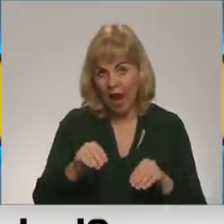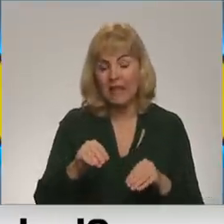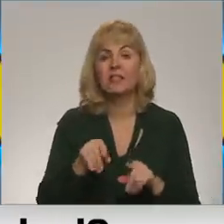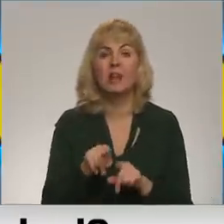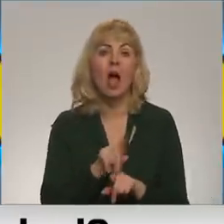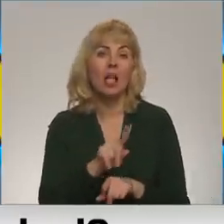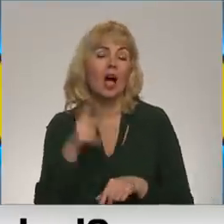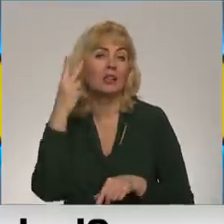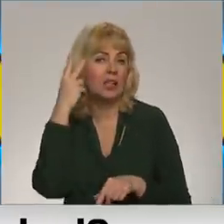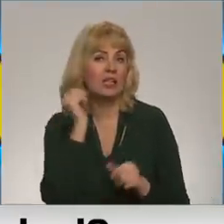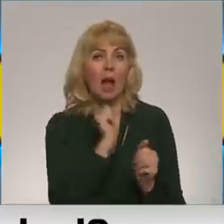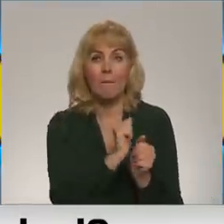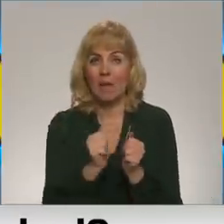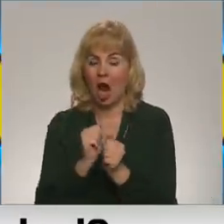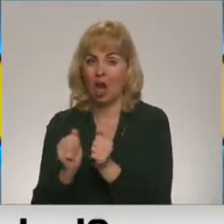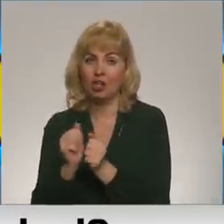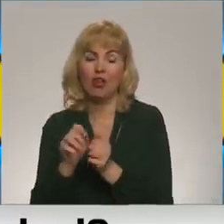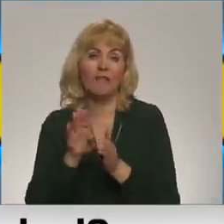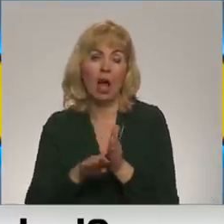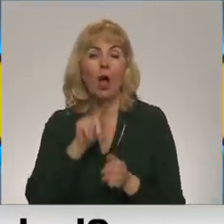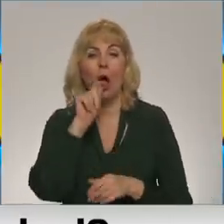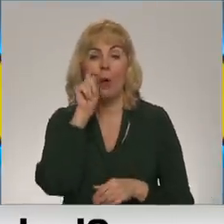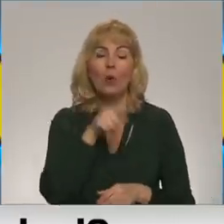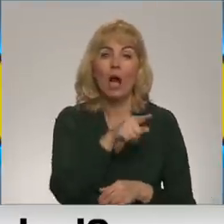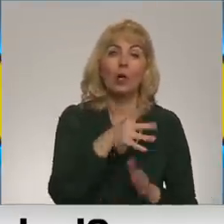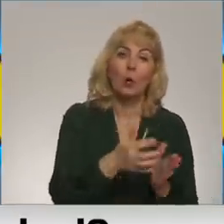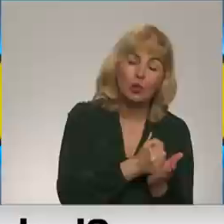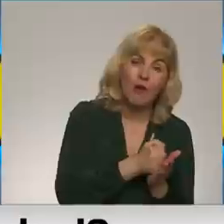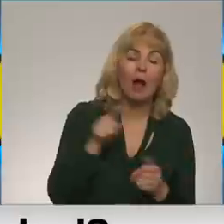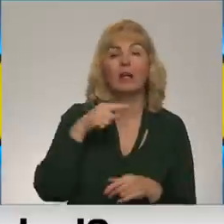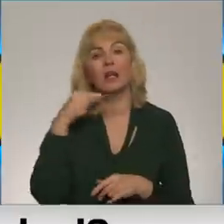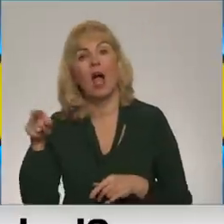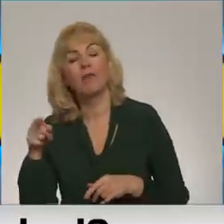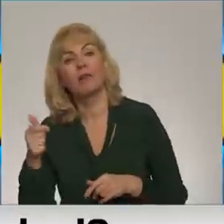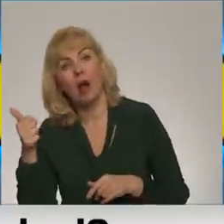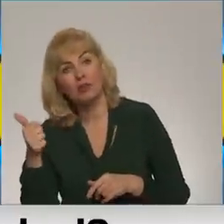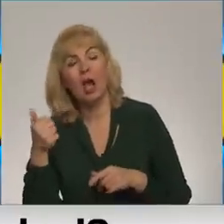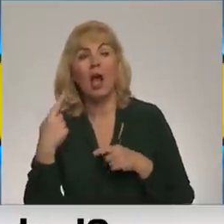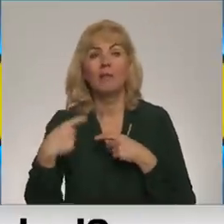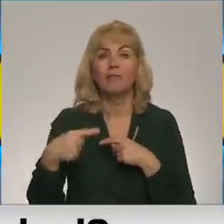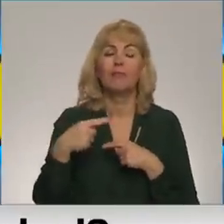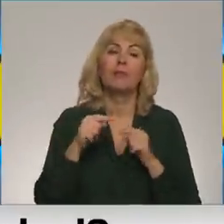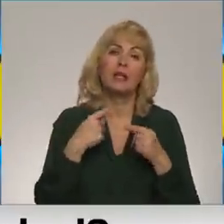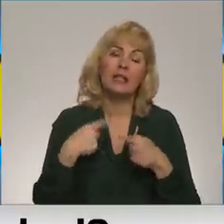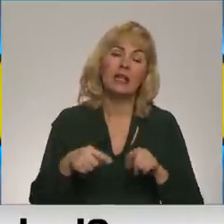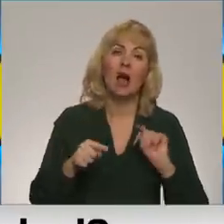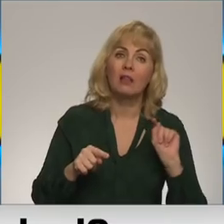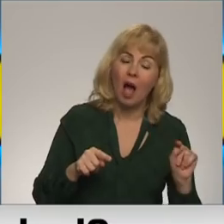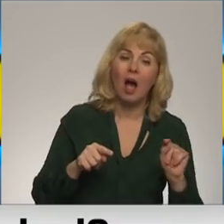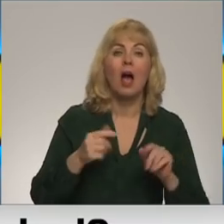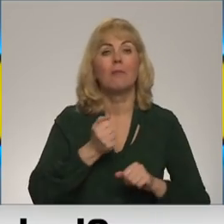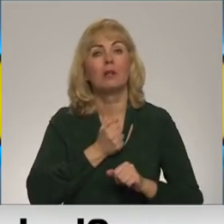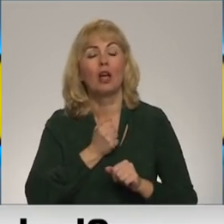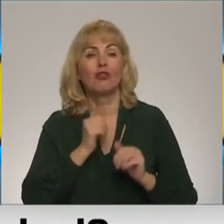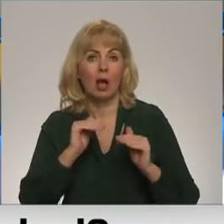Tas risks ļoti bieži ir tā vienkāršot. Ukraiņu uzvaru Krievijas audē dažādas frontēs. Ukraiņiem ir ļoti labi, citās – tā. Diemežēl dienvidos,